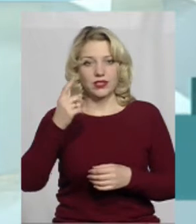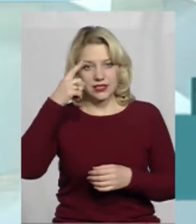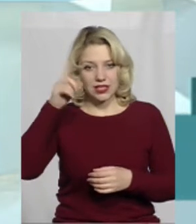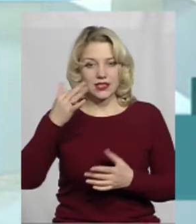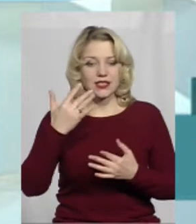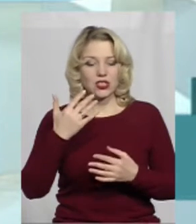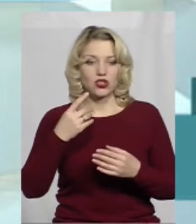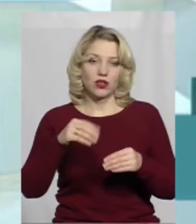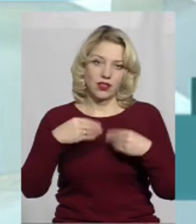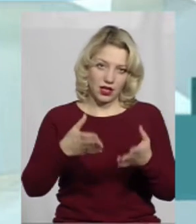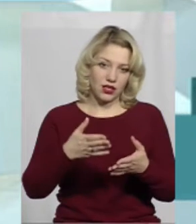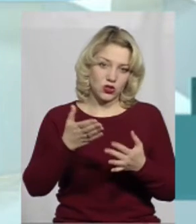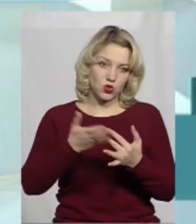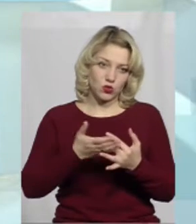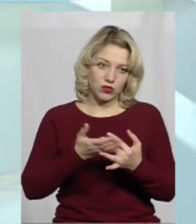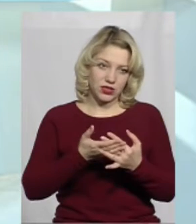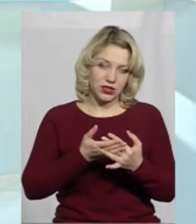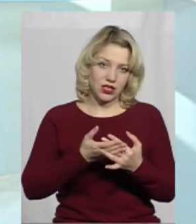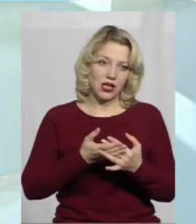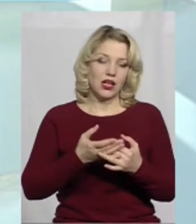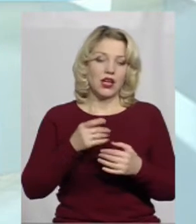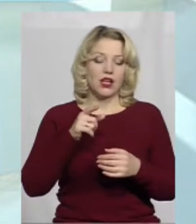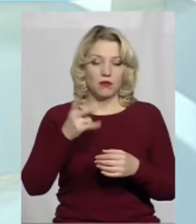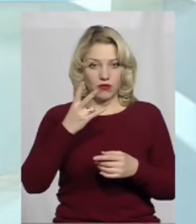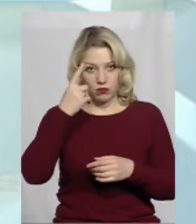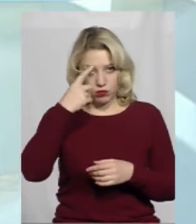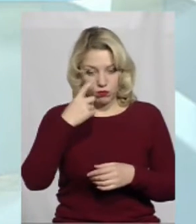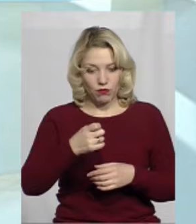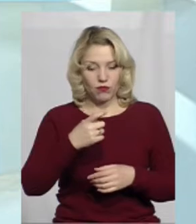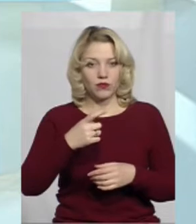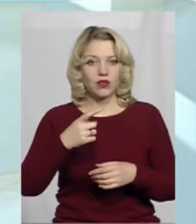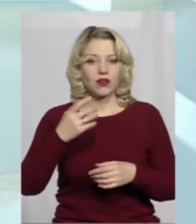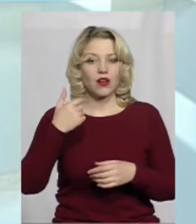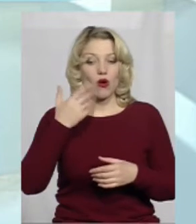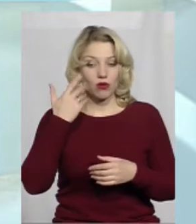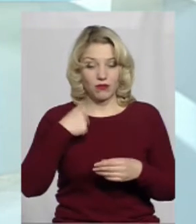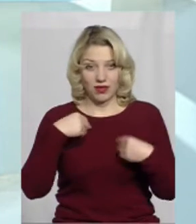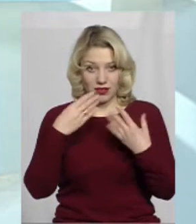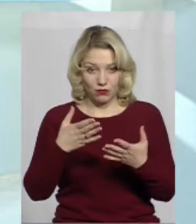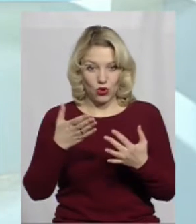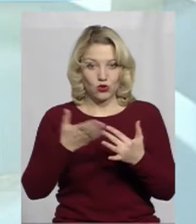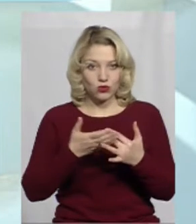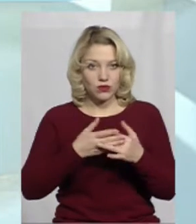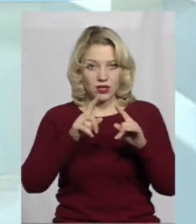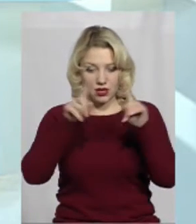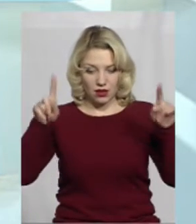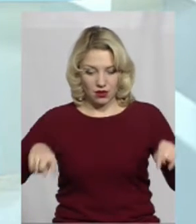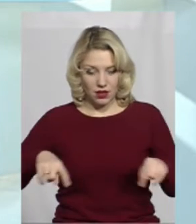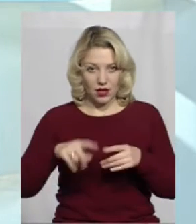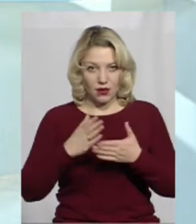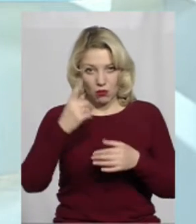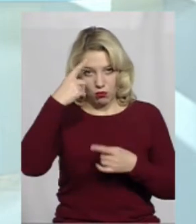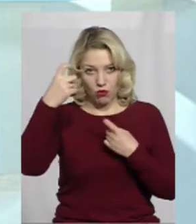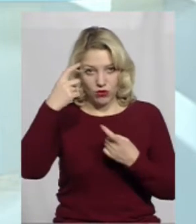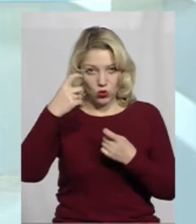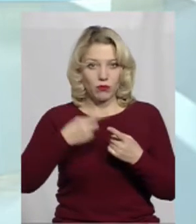що їй призначена субсидія, в неї повинно бути повідомлення. Коли ми призначаємо субсидію, кожному одержавачу надається повідомлення про